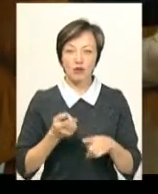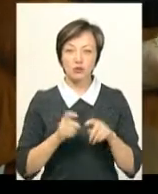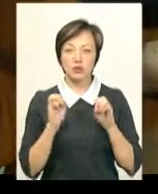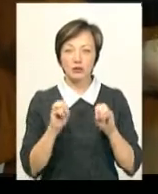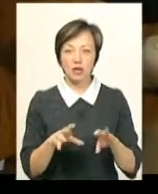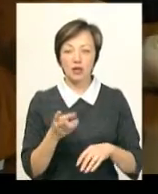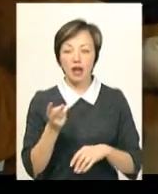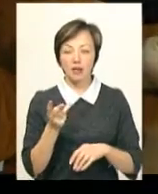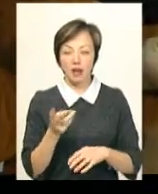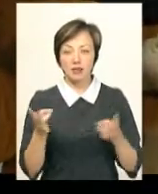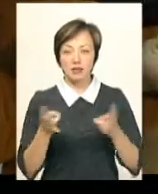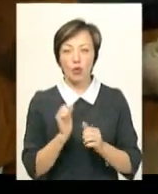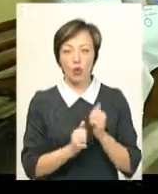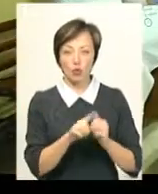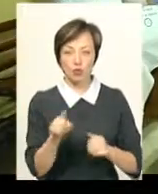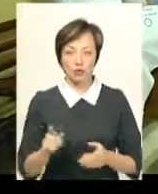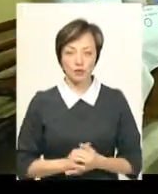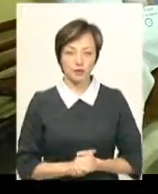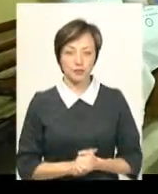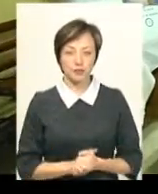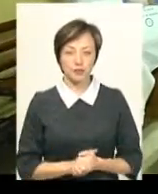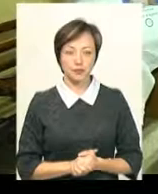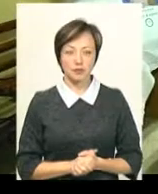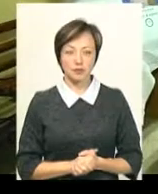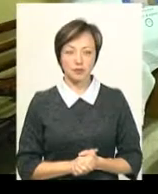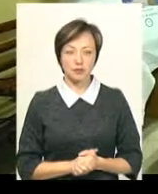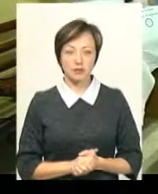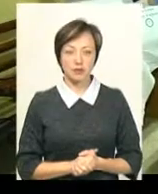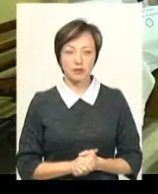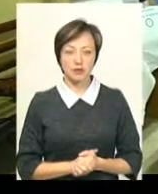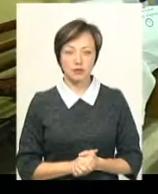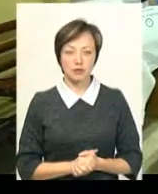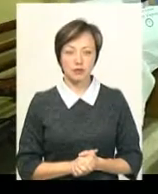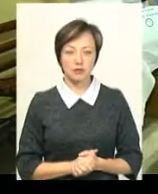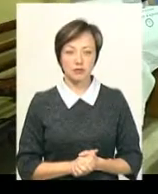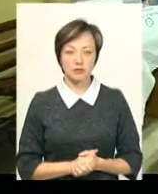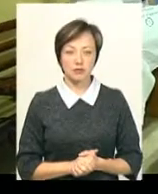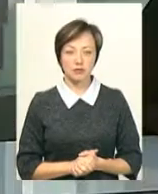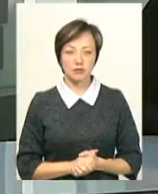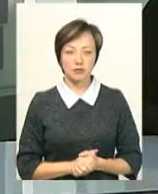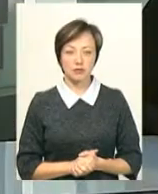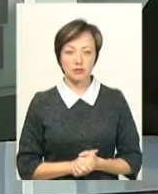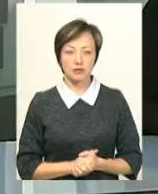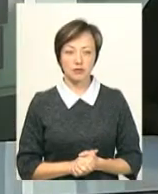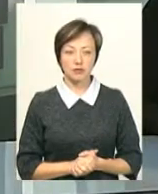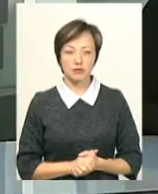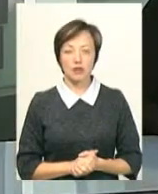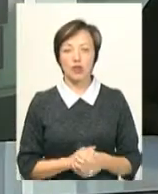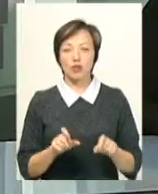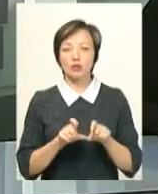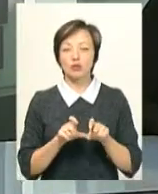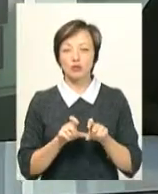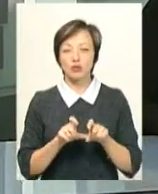аналіз на глюкозу варто кожному. Вікторія Бондар, Дем'ян Цегольник, новини Поділля, Центр. Школа